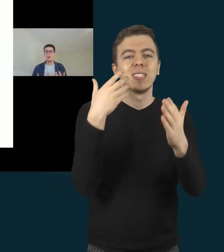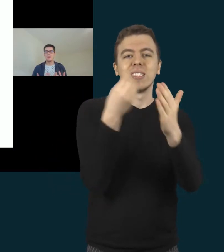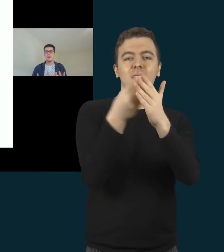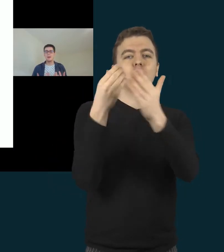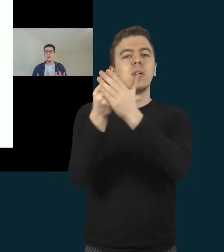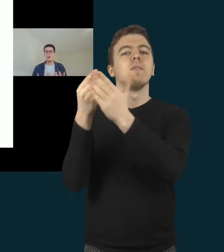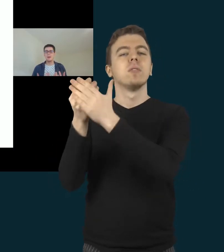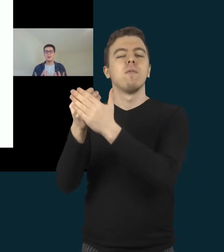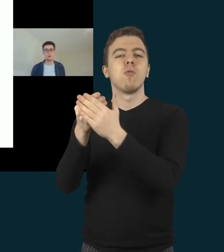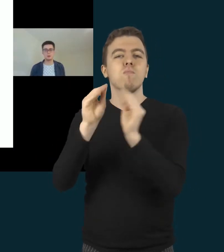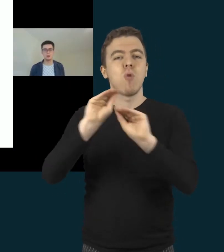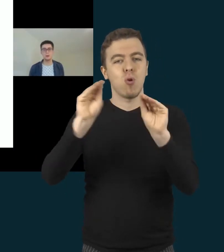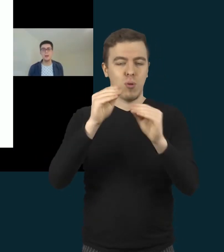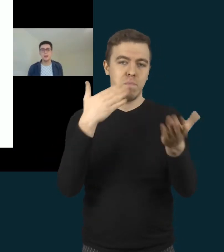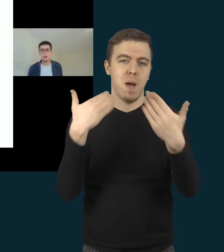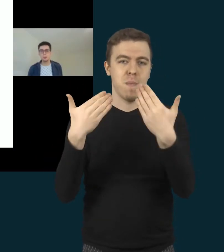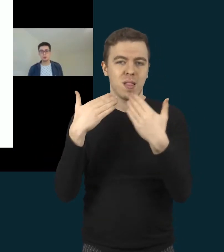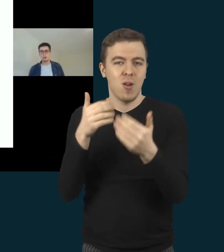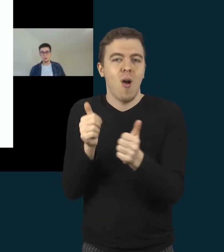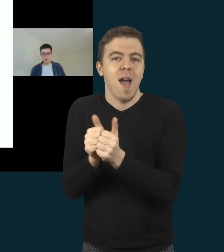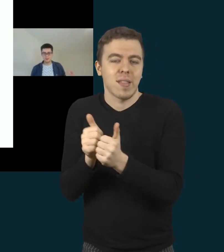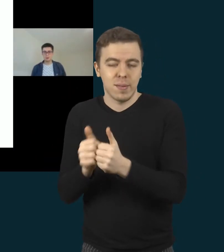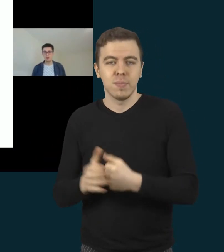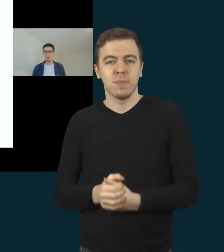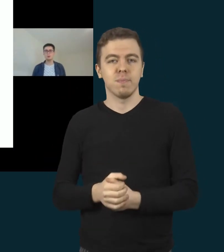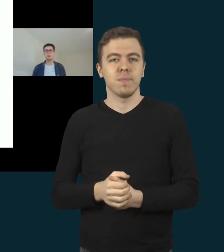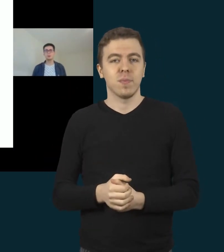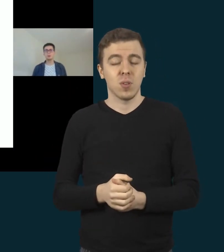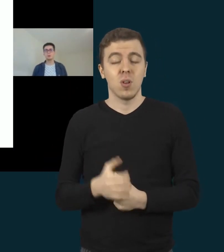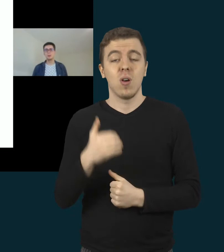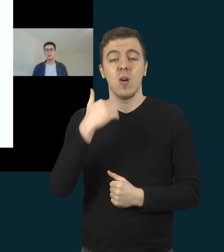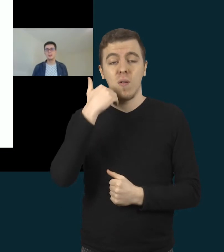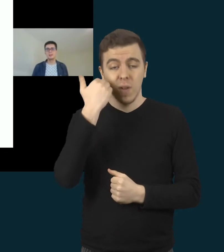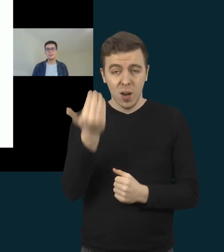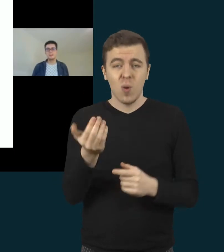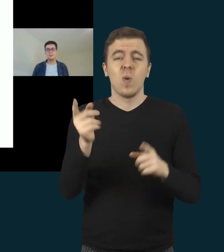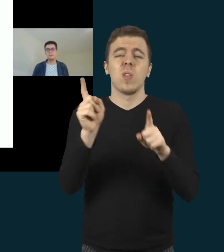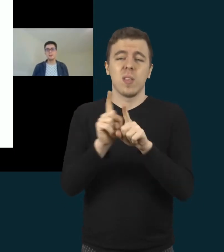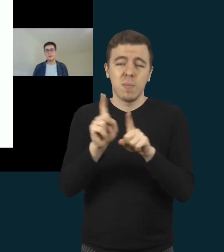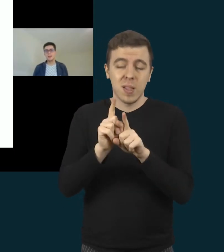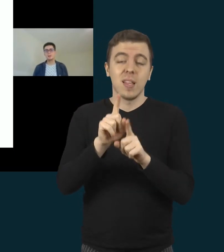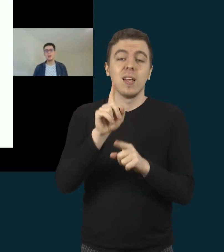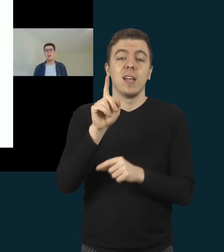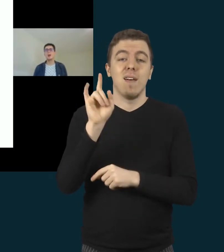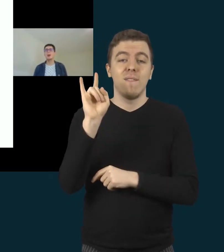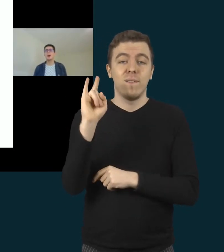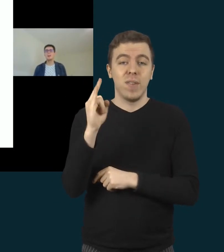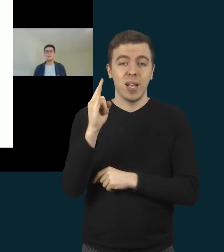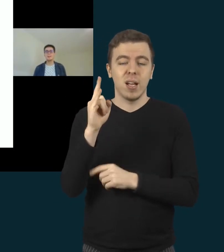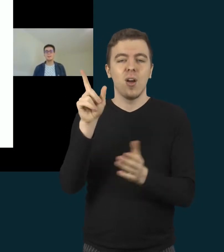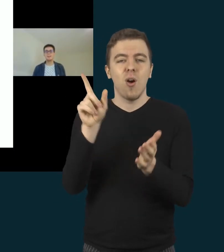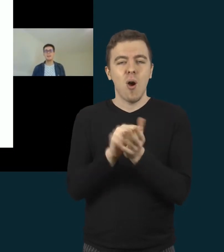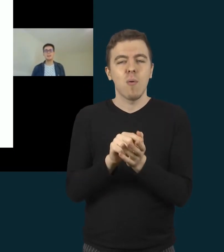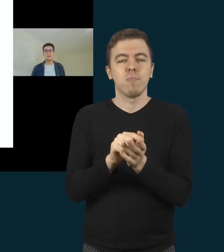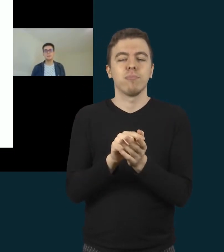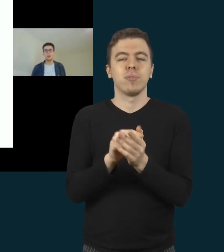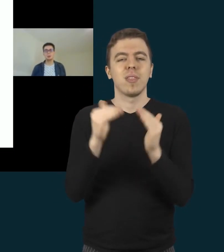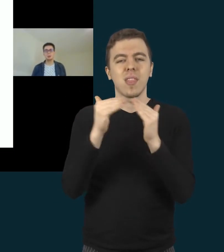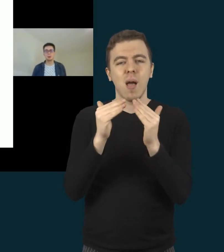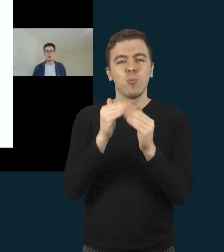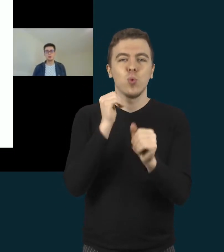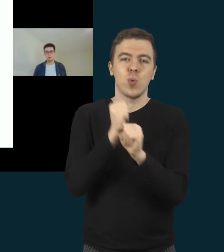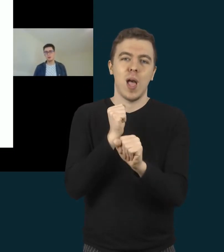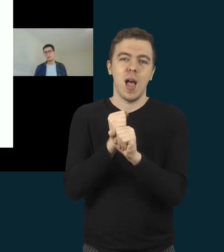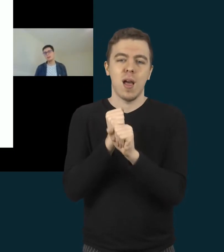mokytojų. Ir po to jau asinkroniniu būdu irgi tie vaikai turėjo atlikti vieną namų